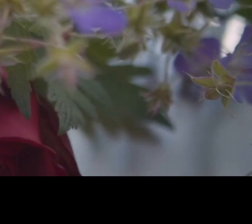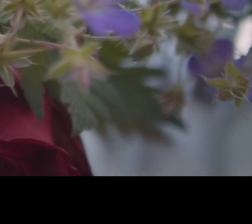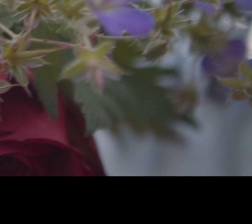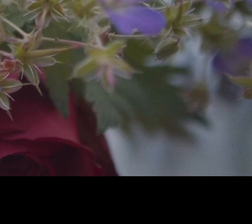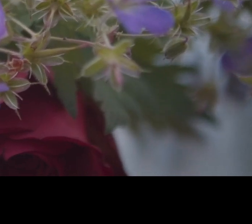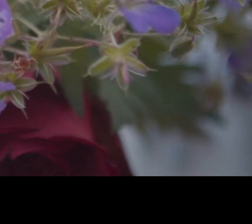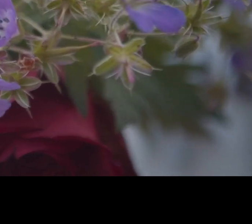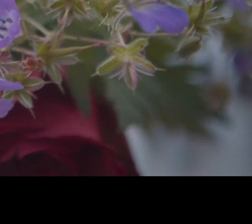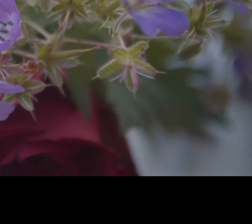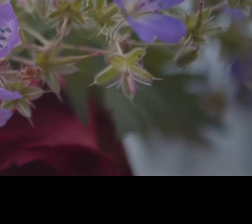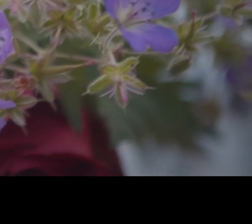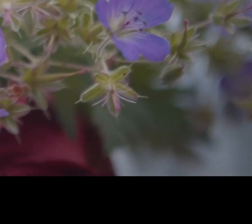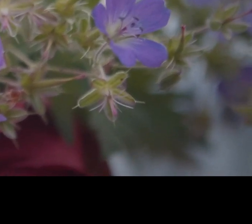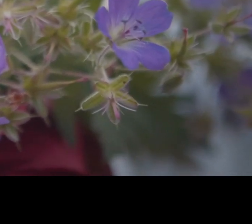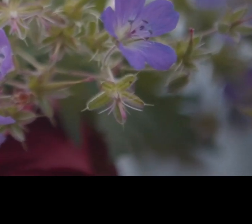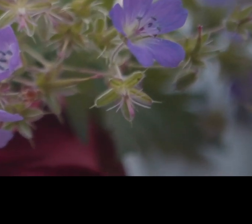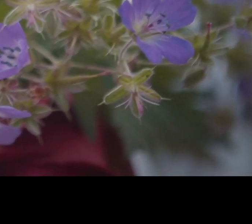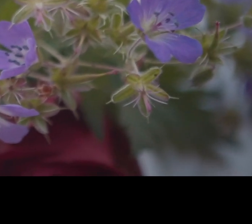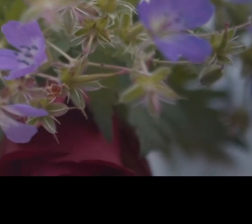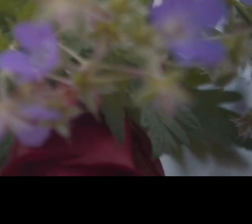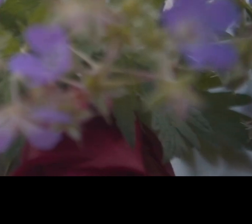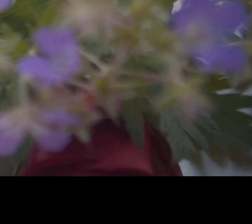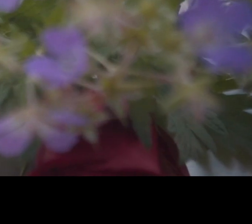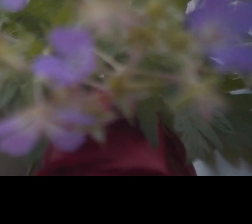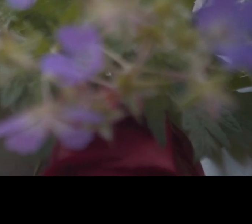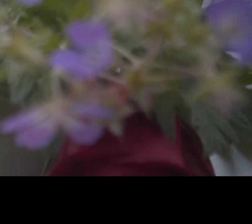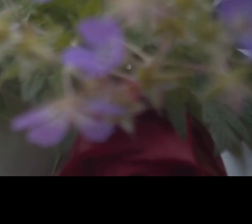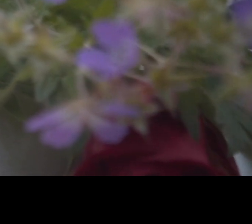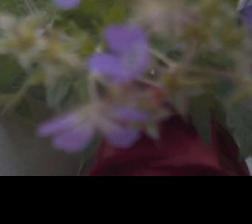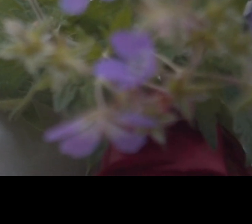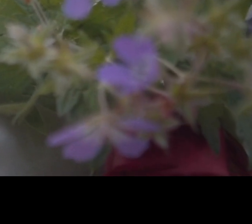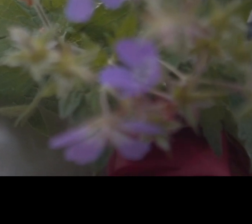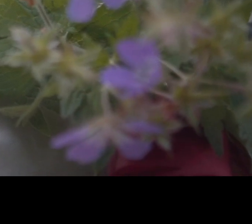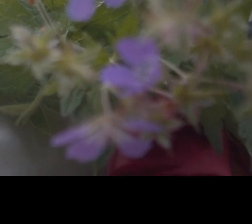to reduce it, you know. It was a very brutal, horrible